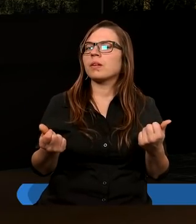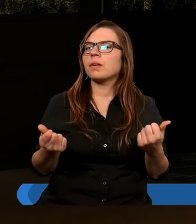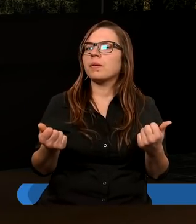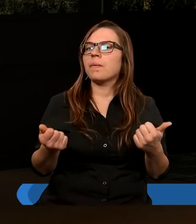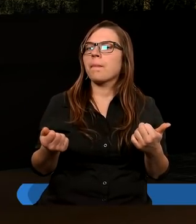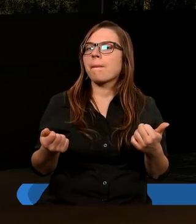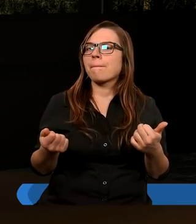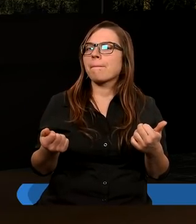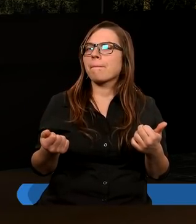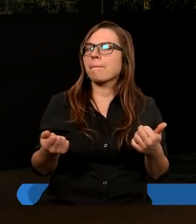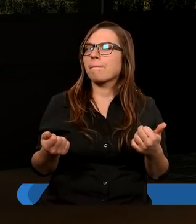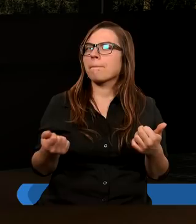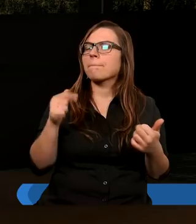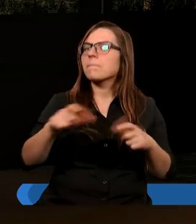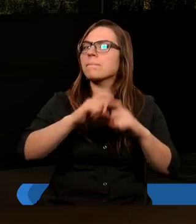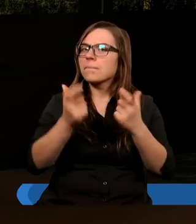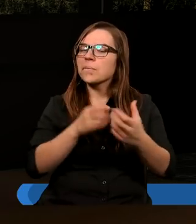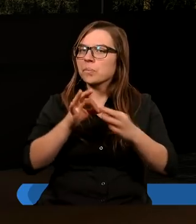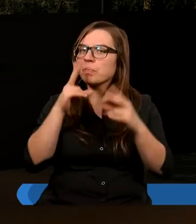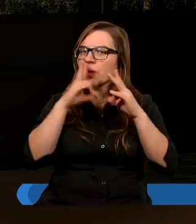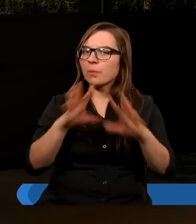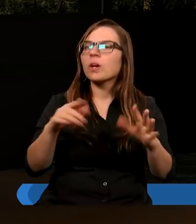Ta cała historia.